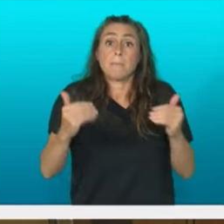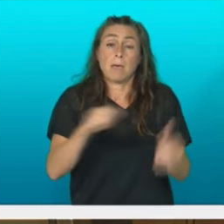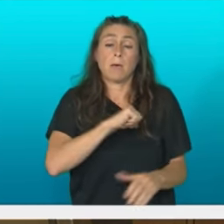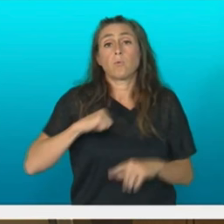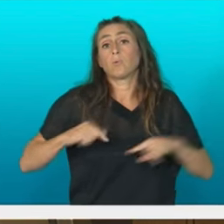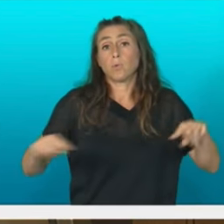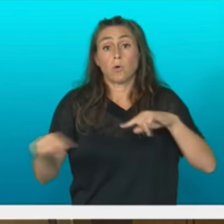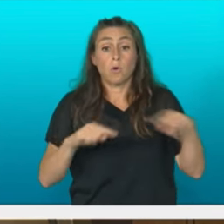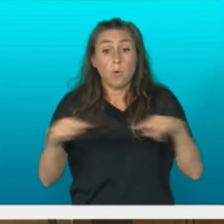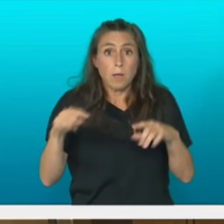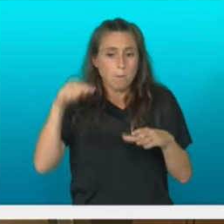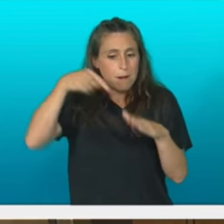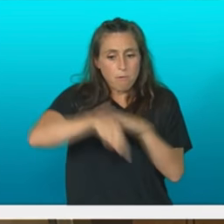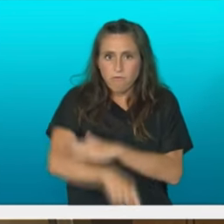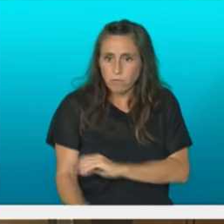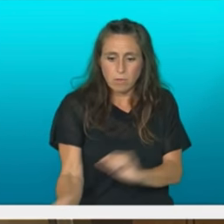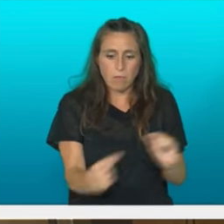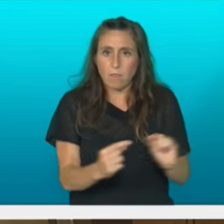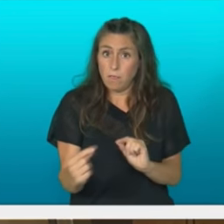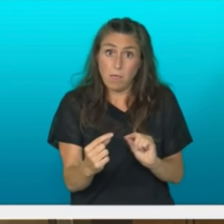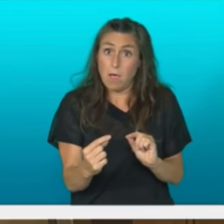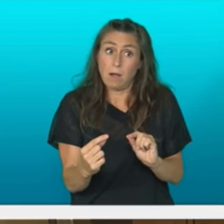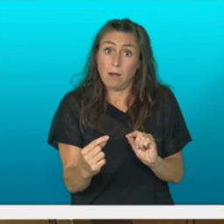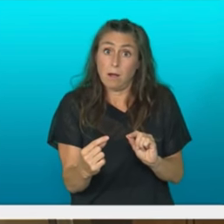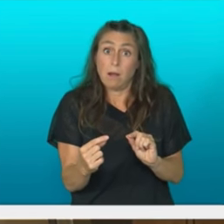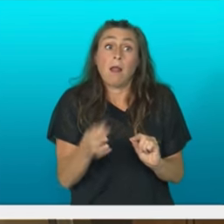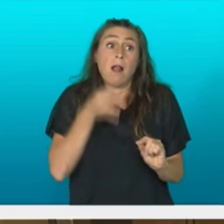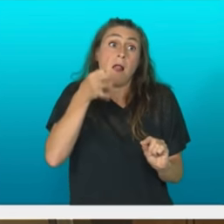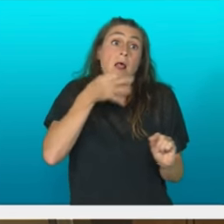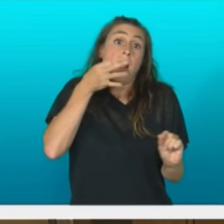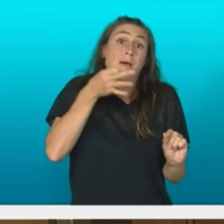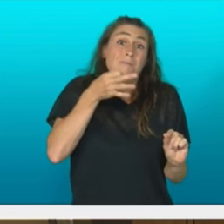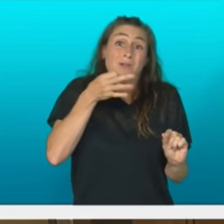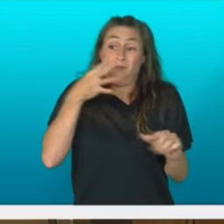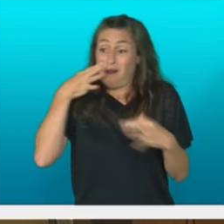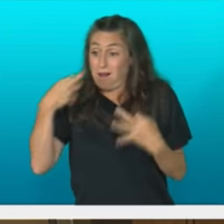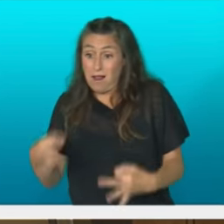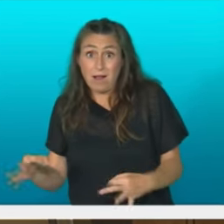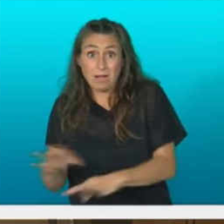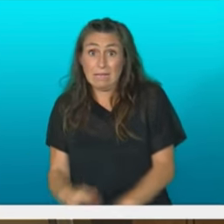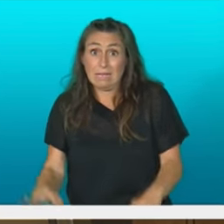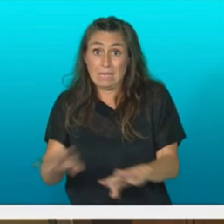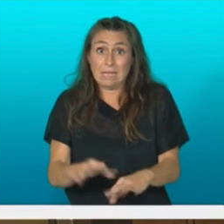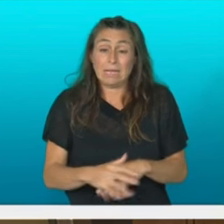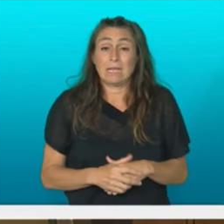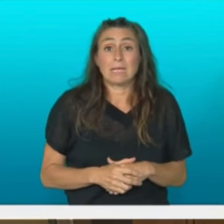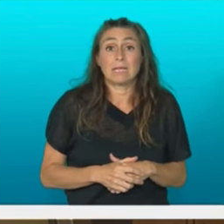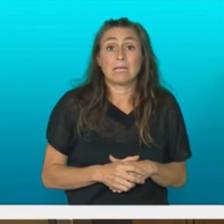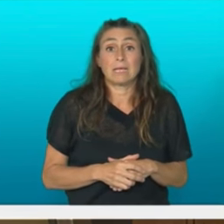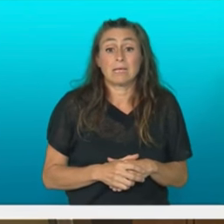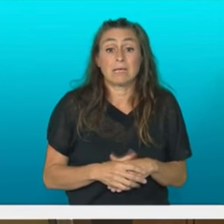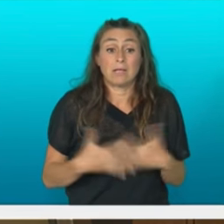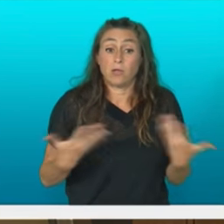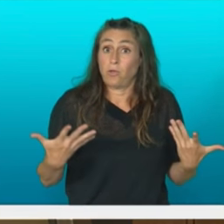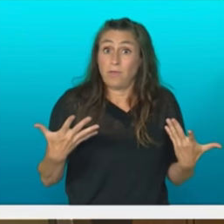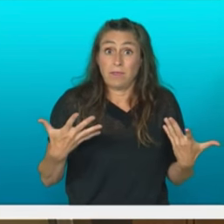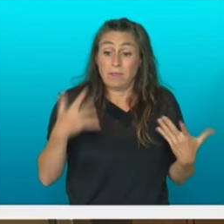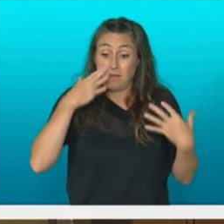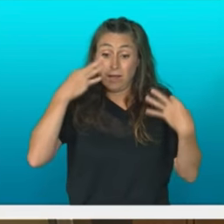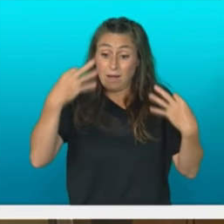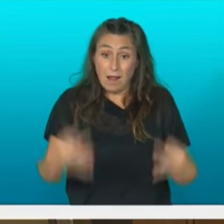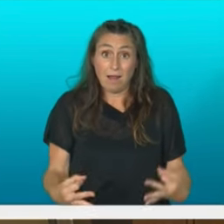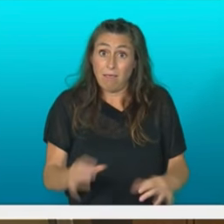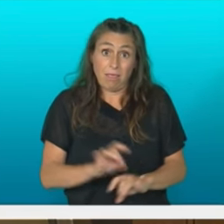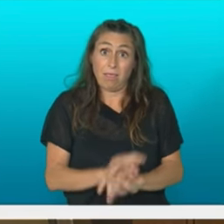sakontzeko deiorokor bezain utxalak entzuten eta bain eta berritro errealitateak erakusten du ez dugula